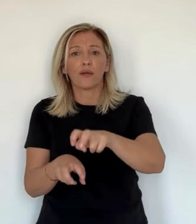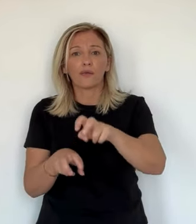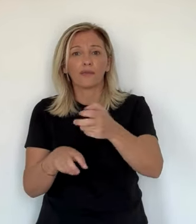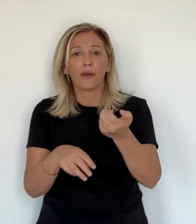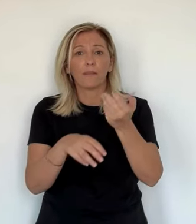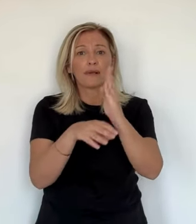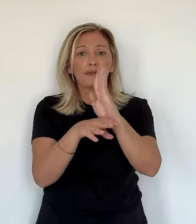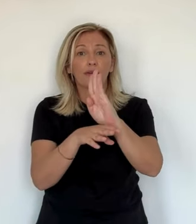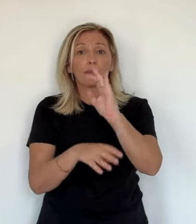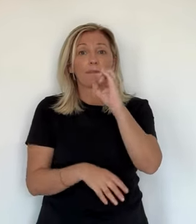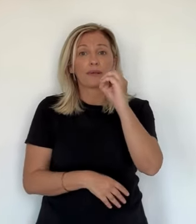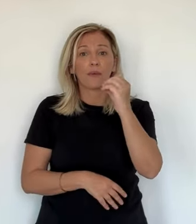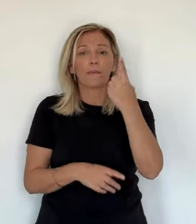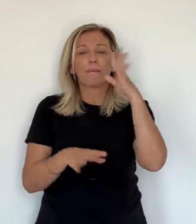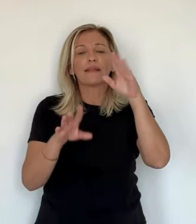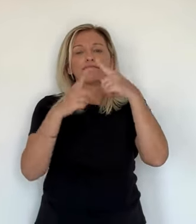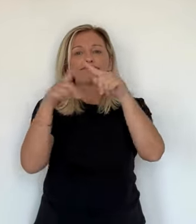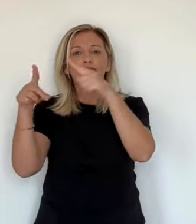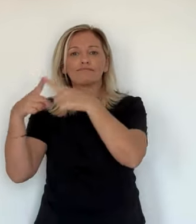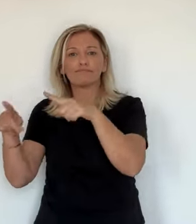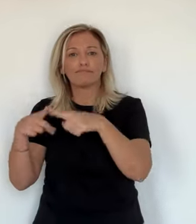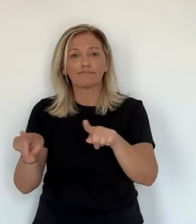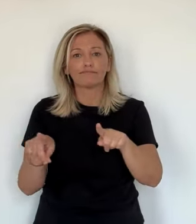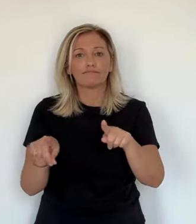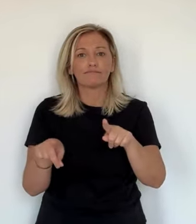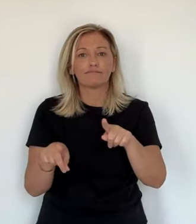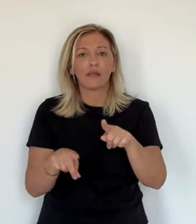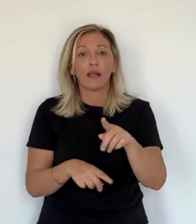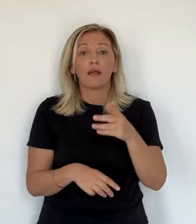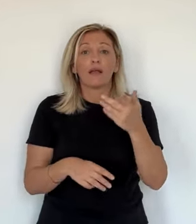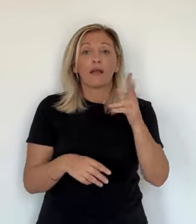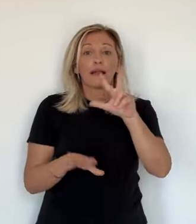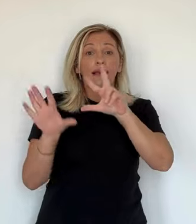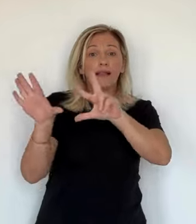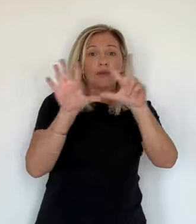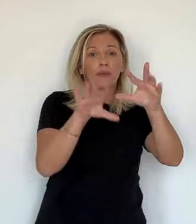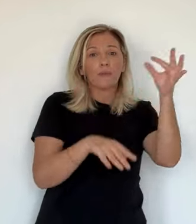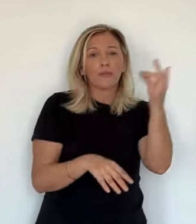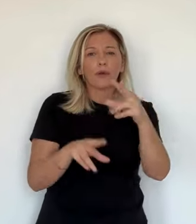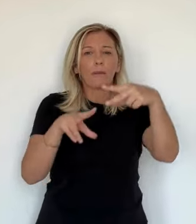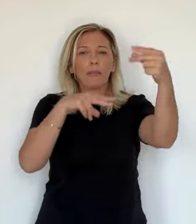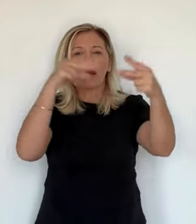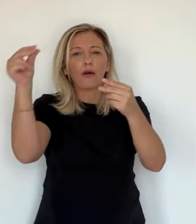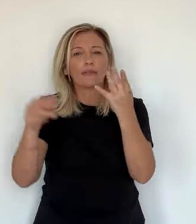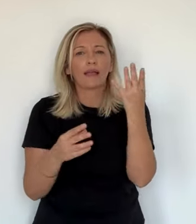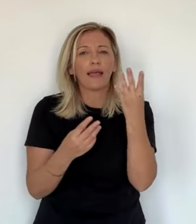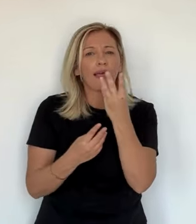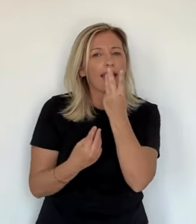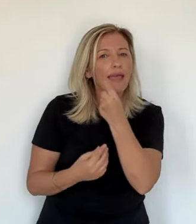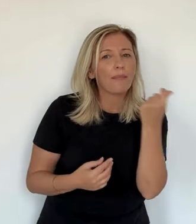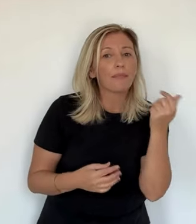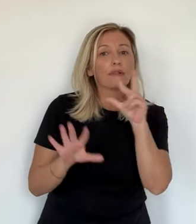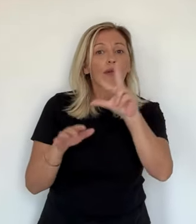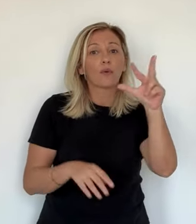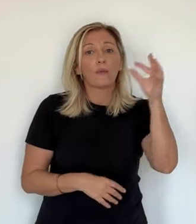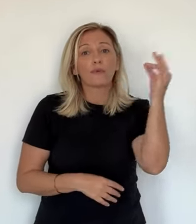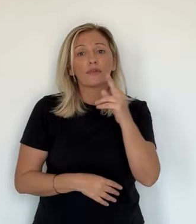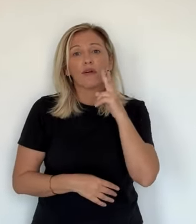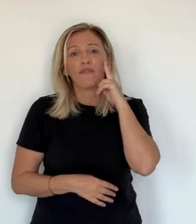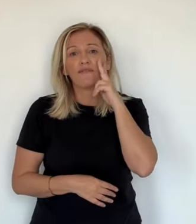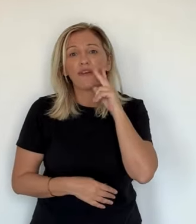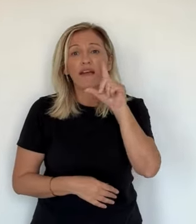sont représentées, mais de façon inégale. Le bio, c'est 88% des plantes aromatiques, 33% de la